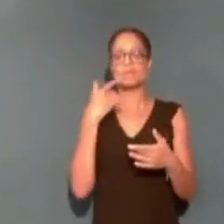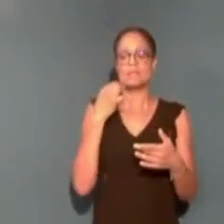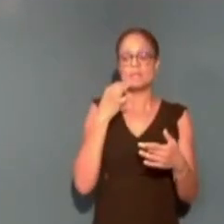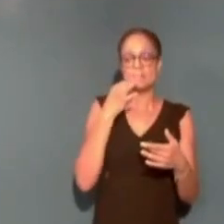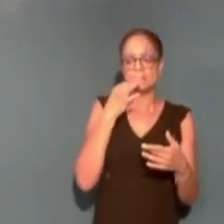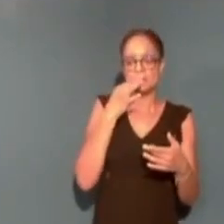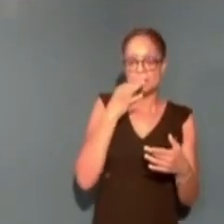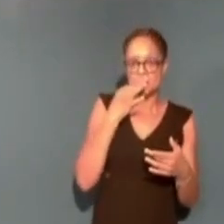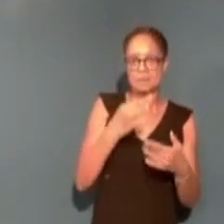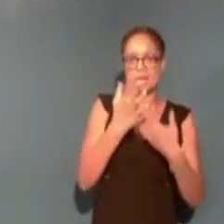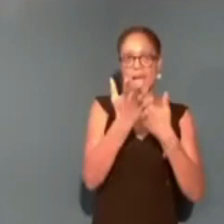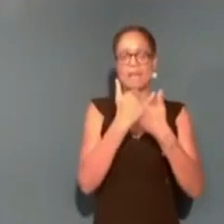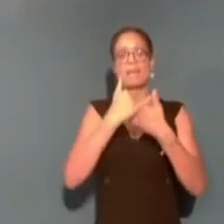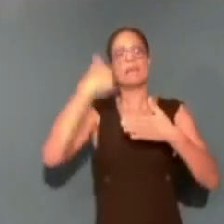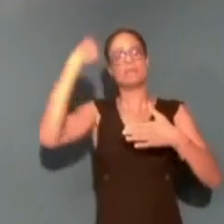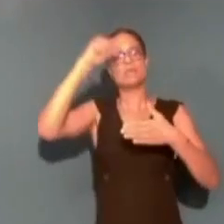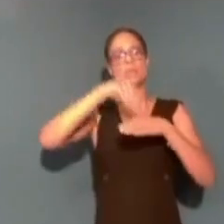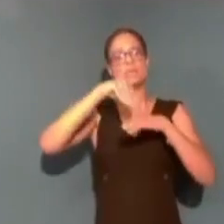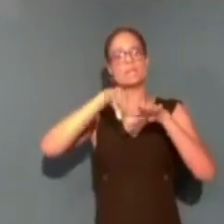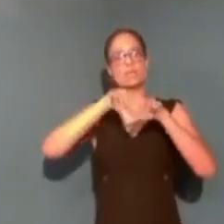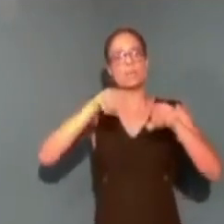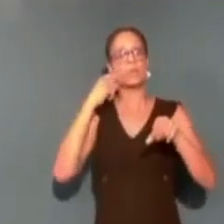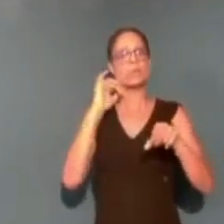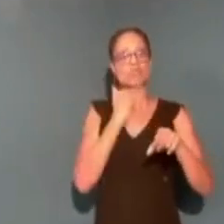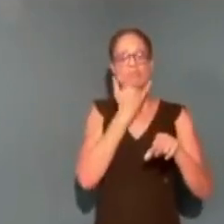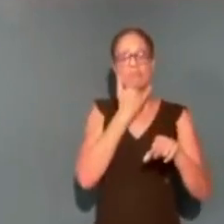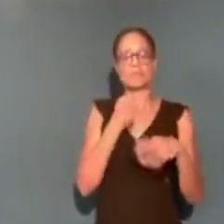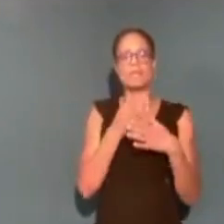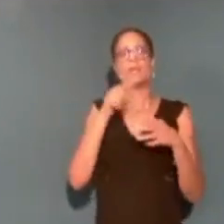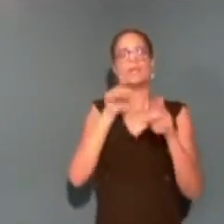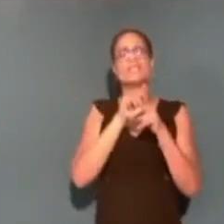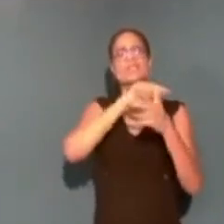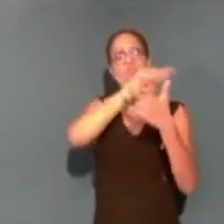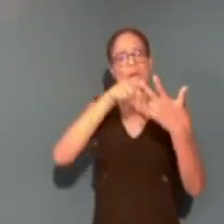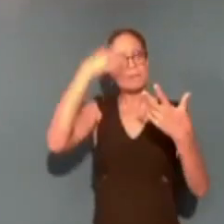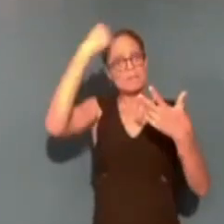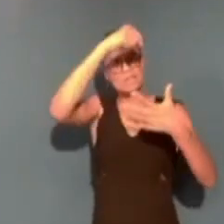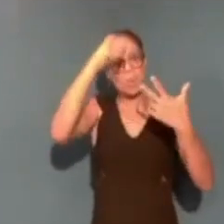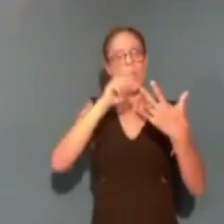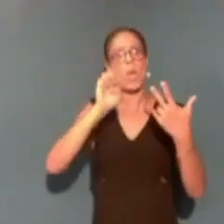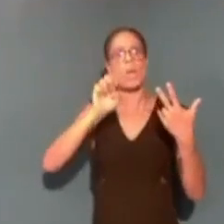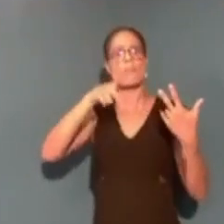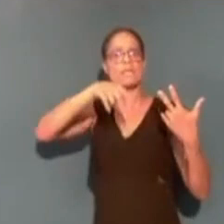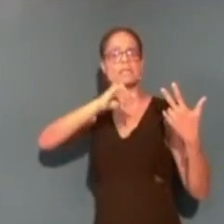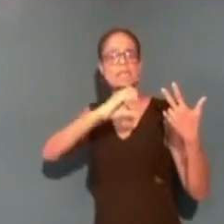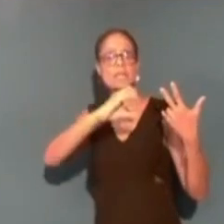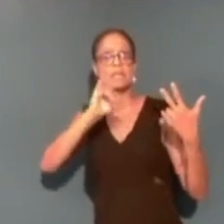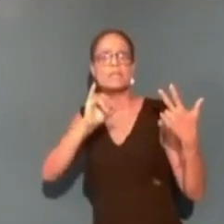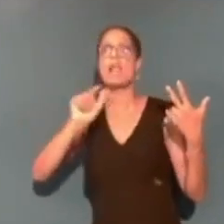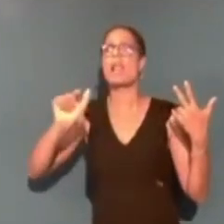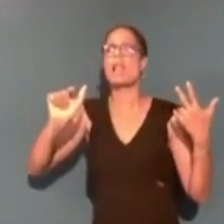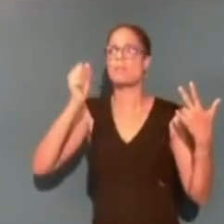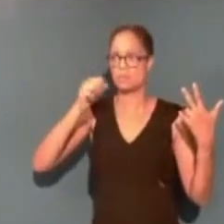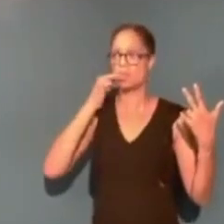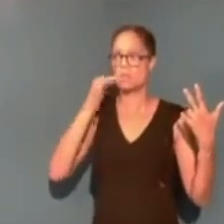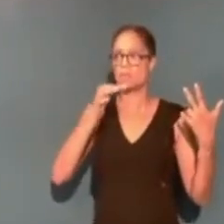signé du président du conseil édécutif Alfred-Marie-Jacques et des trois présidents des OPCI, ceux qui sont encore présents là, qui sont là